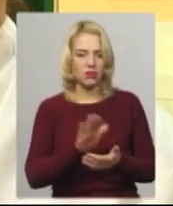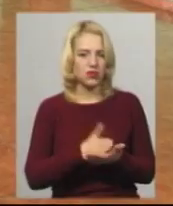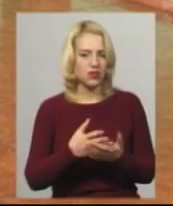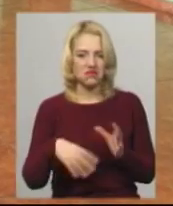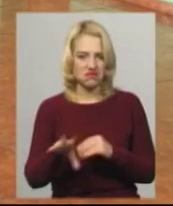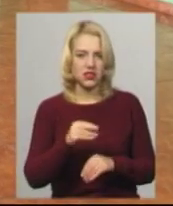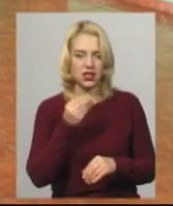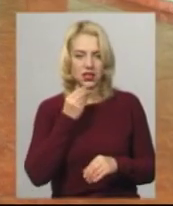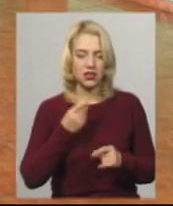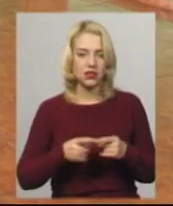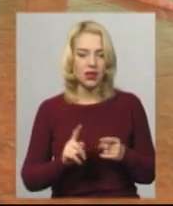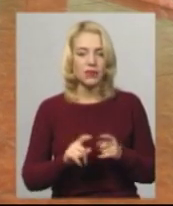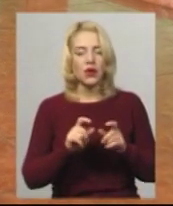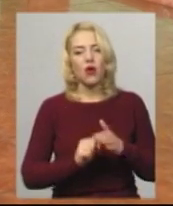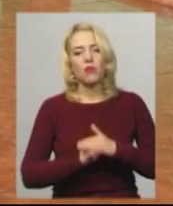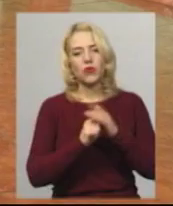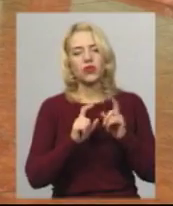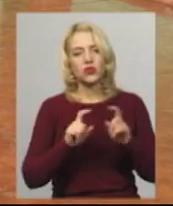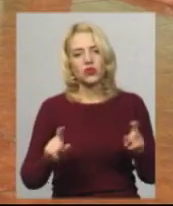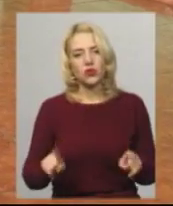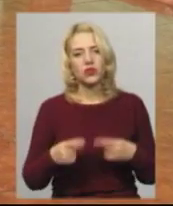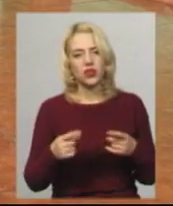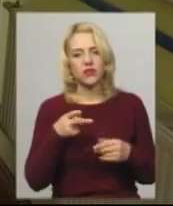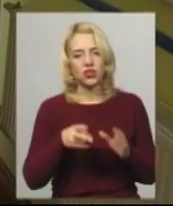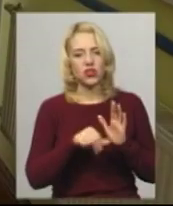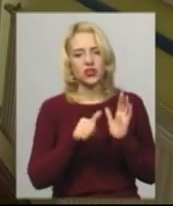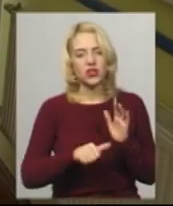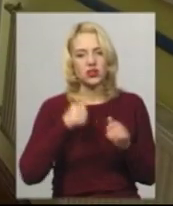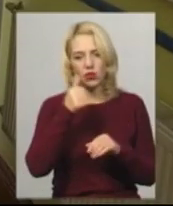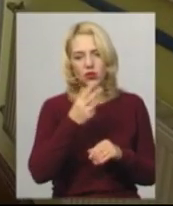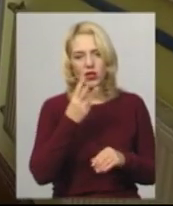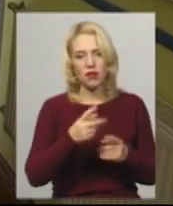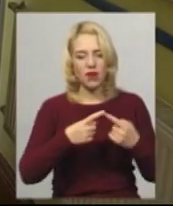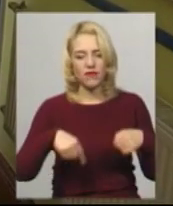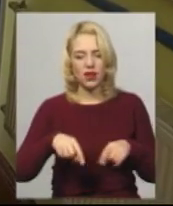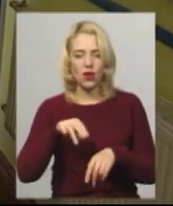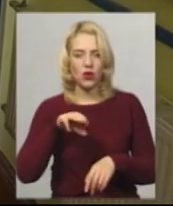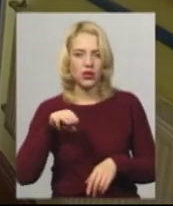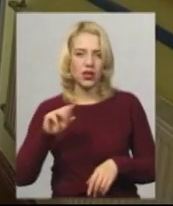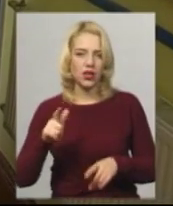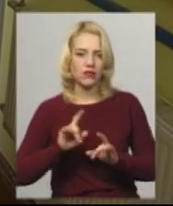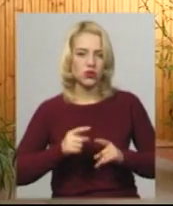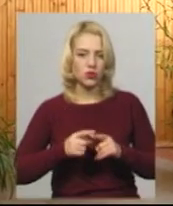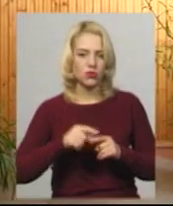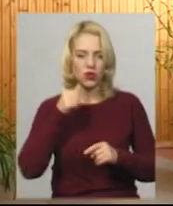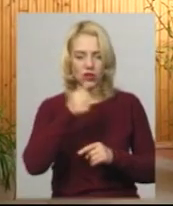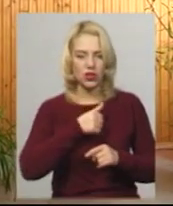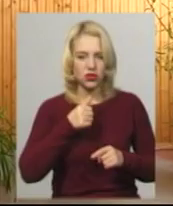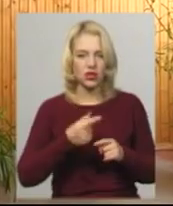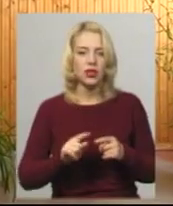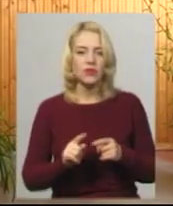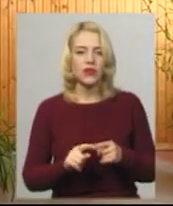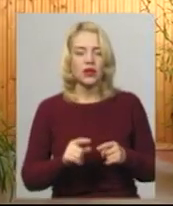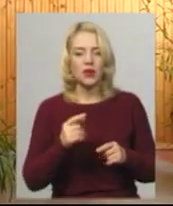все. Опорна школа в Летичеві утворилася у 2016 році з трьома філлями ВТГ. Цьогоріч, каже селищний голова Летичева Ігор